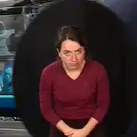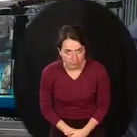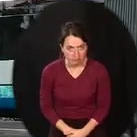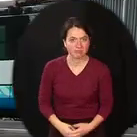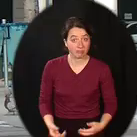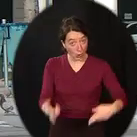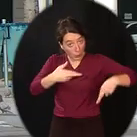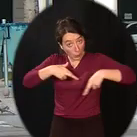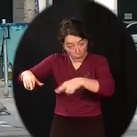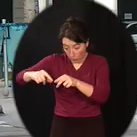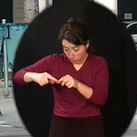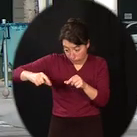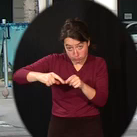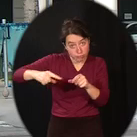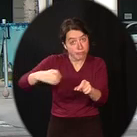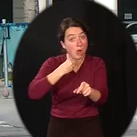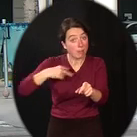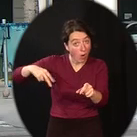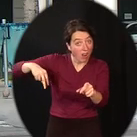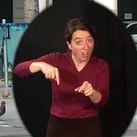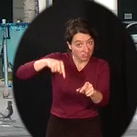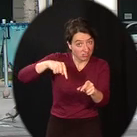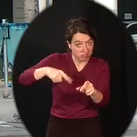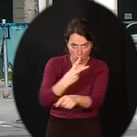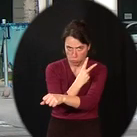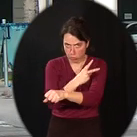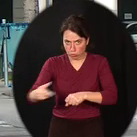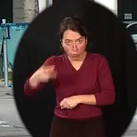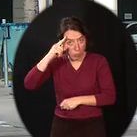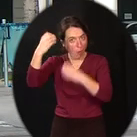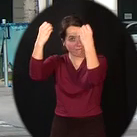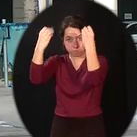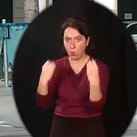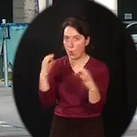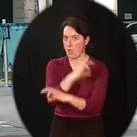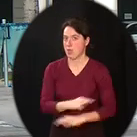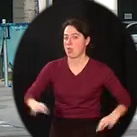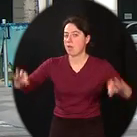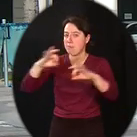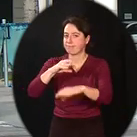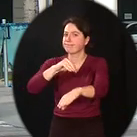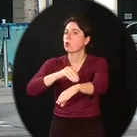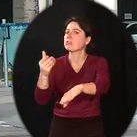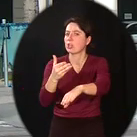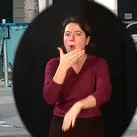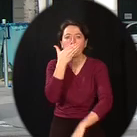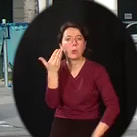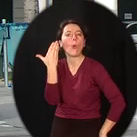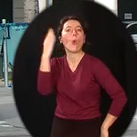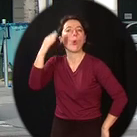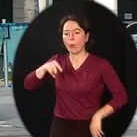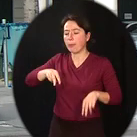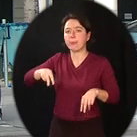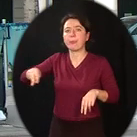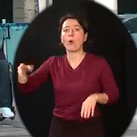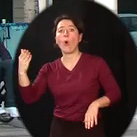Ce passage piéton est donc très dangereux, aussi parce qu'il n'y a pas de feu. Notre conseil, mieux vaut faire quelques mètres en plus pour trouver un passage avec un feu et